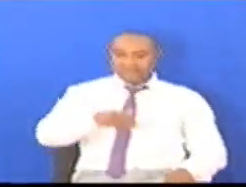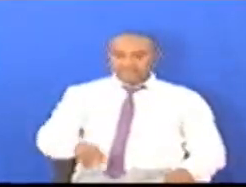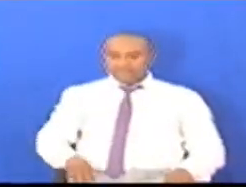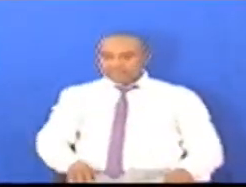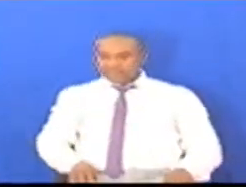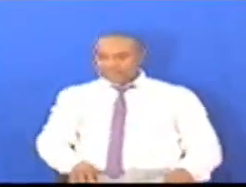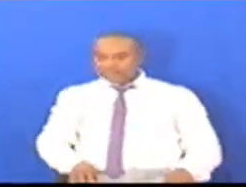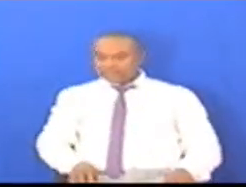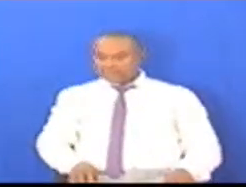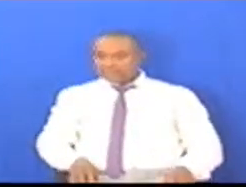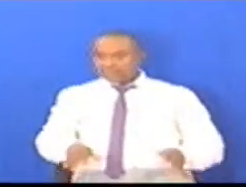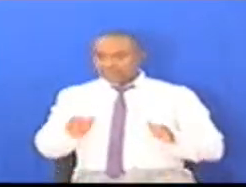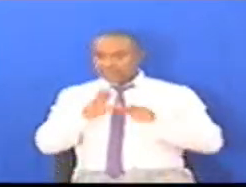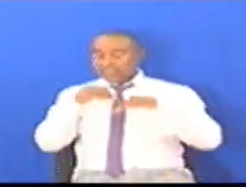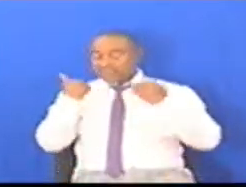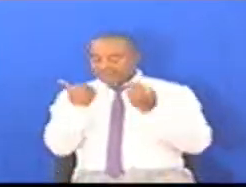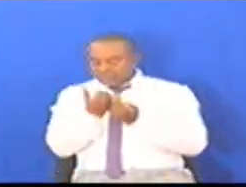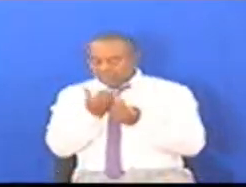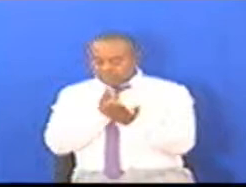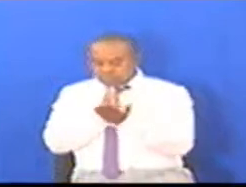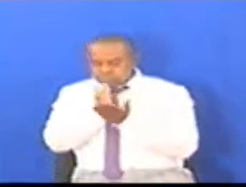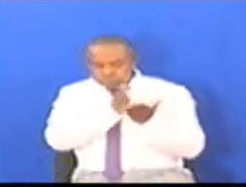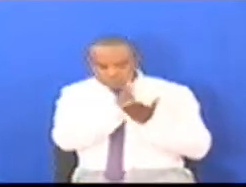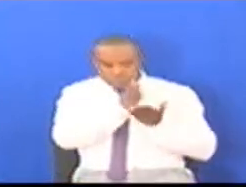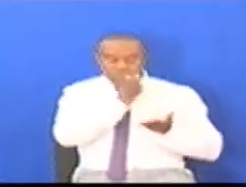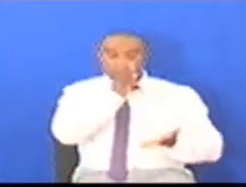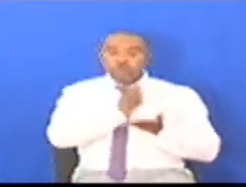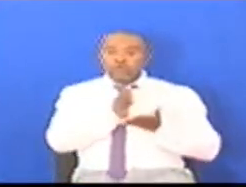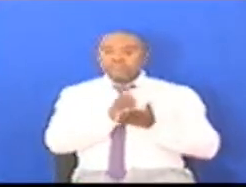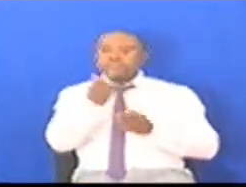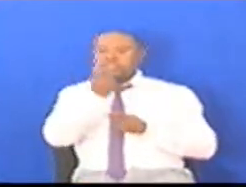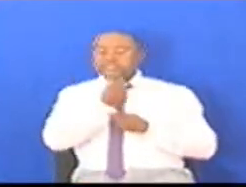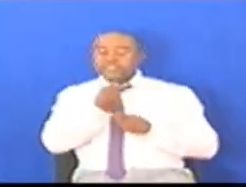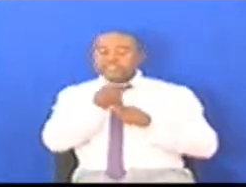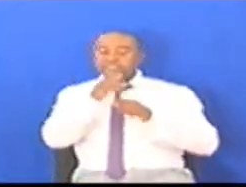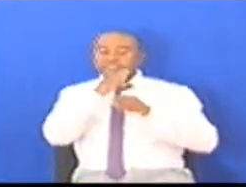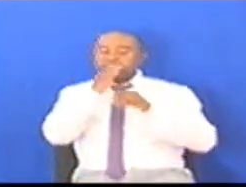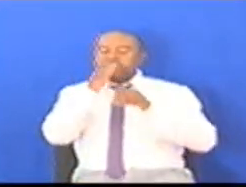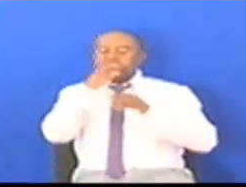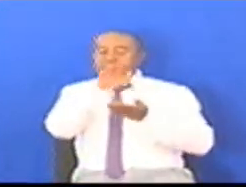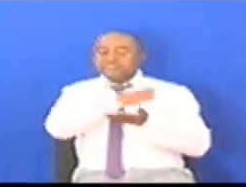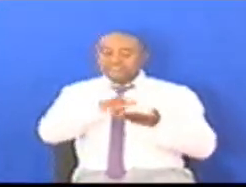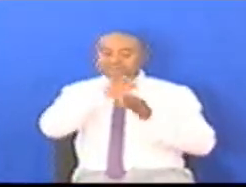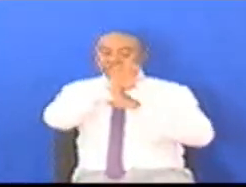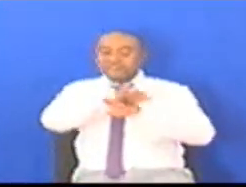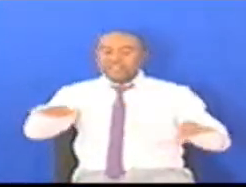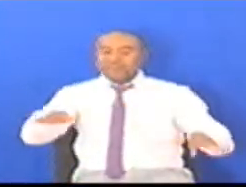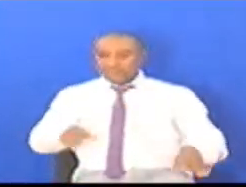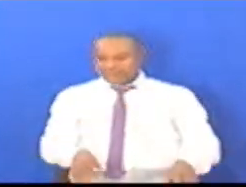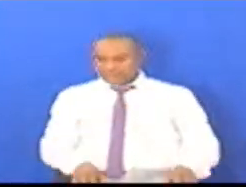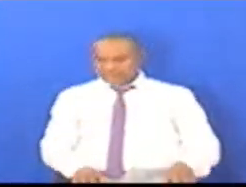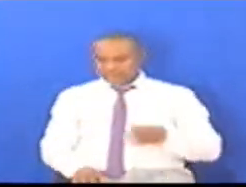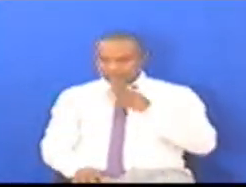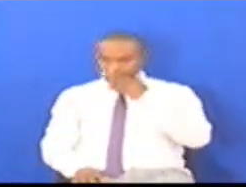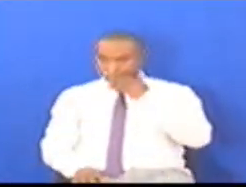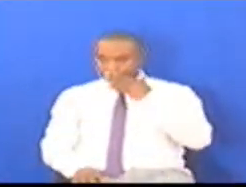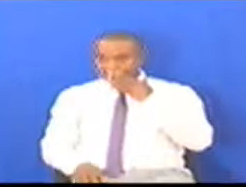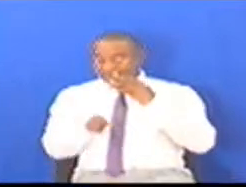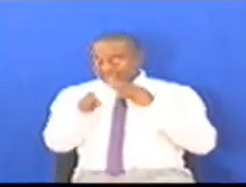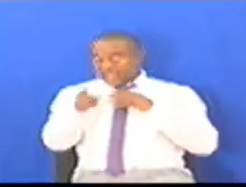tu katika kwa kisha Tanzania Inakuwa semu salama na zuri zaidi pakuishi Hasa budget hii Inaonekana kupeleka